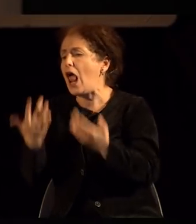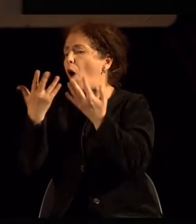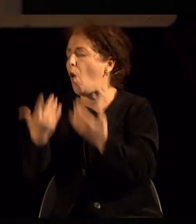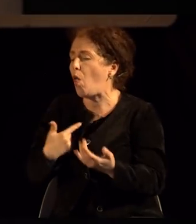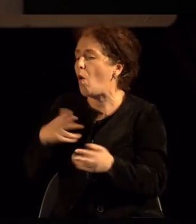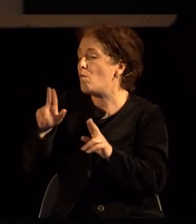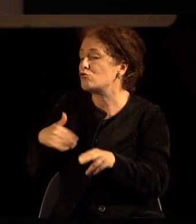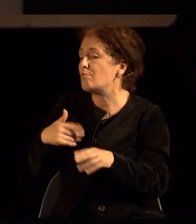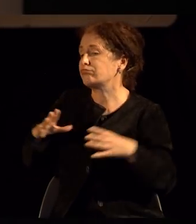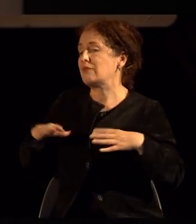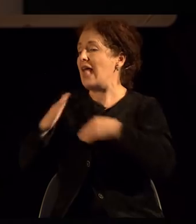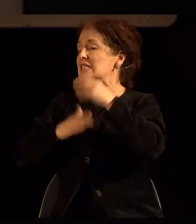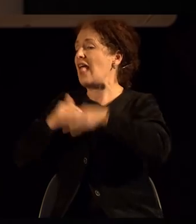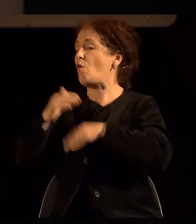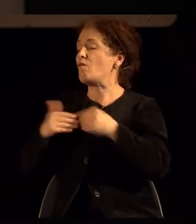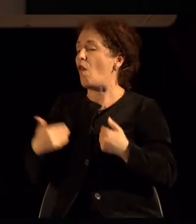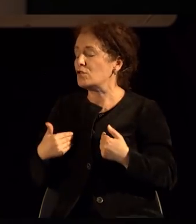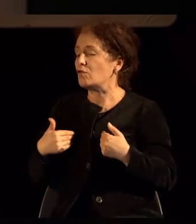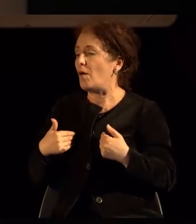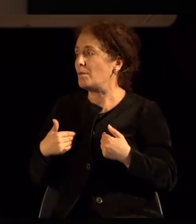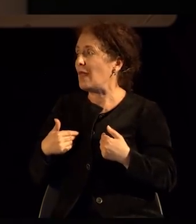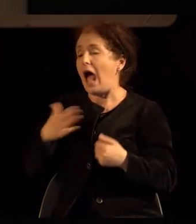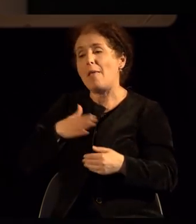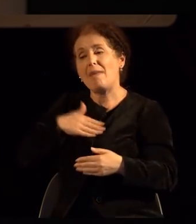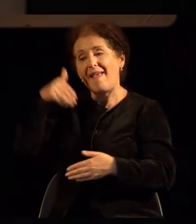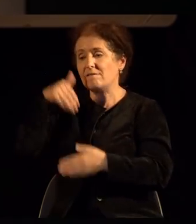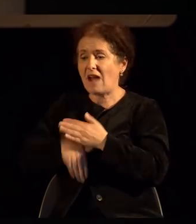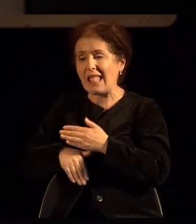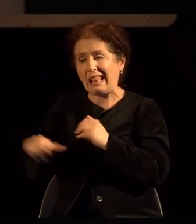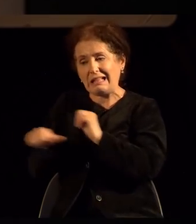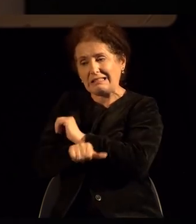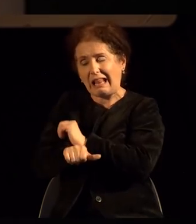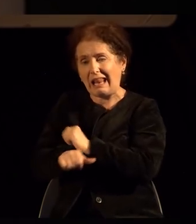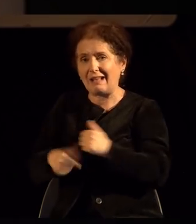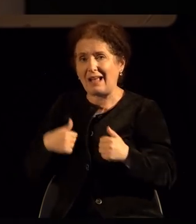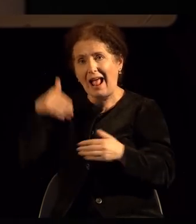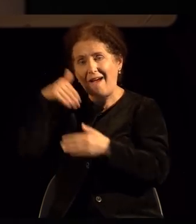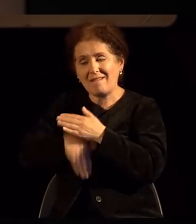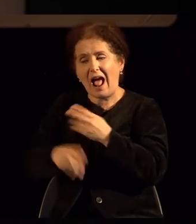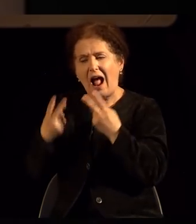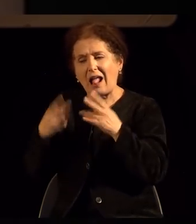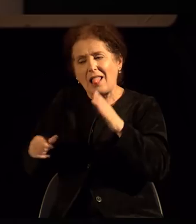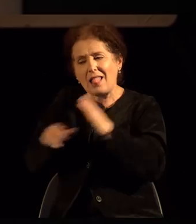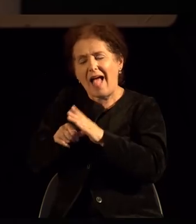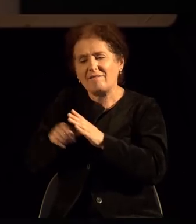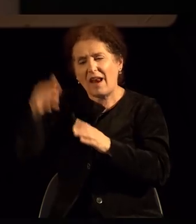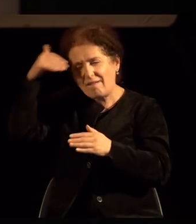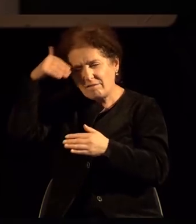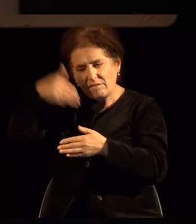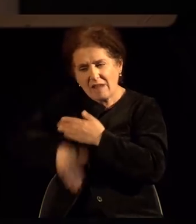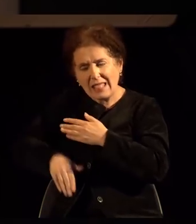да чувствуваме задоволство, постојат и внатрешни саботери. а главен внатрешен наш